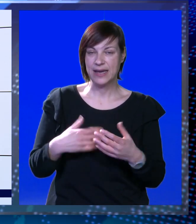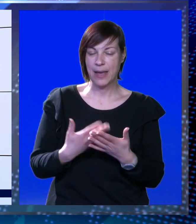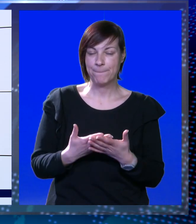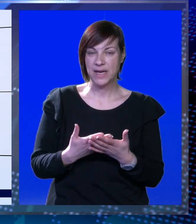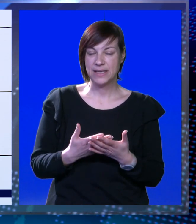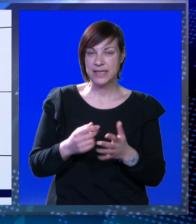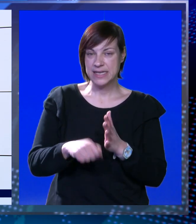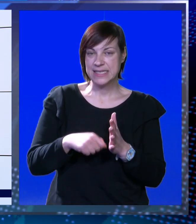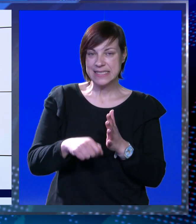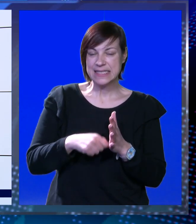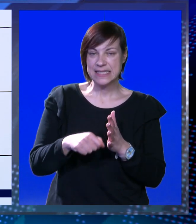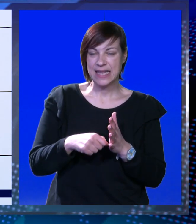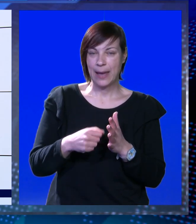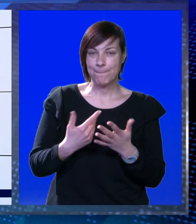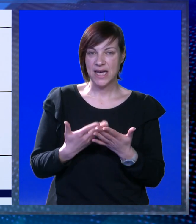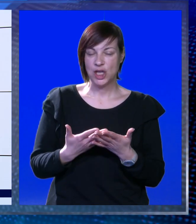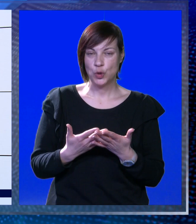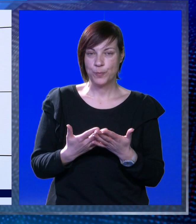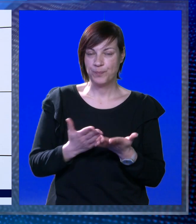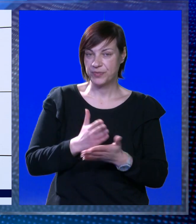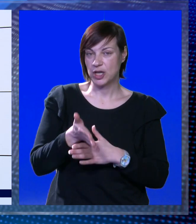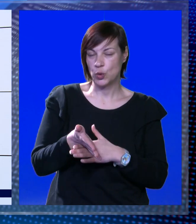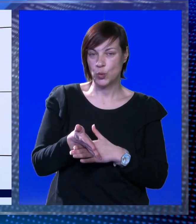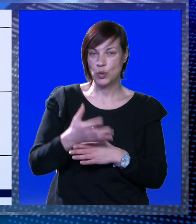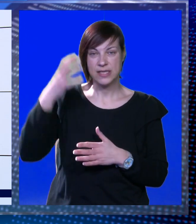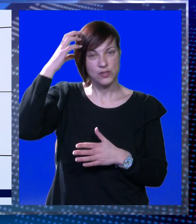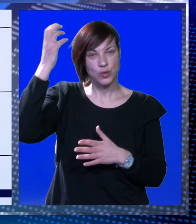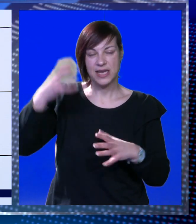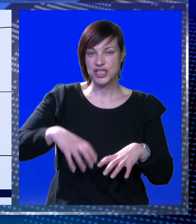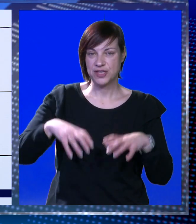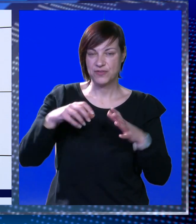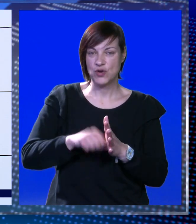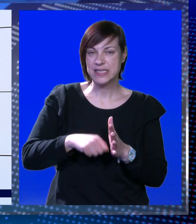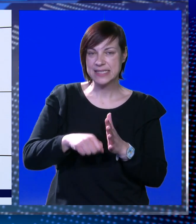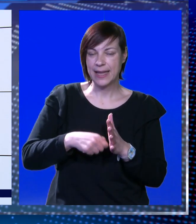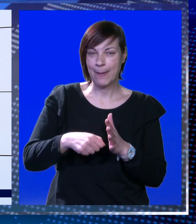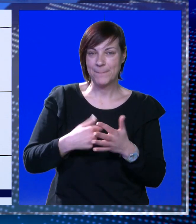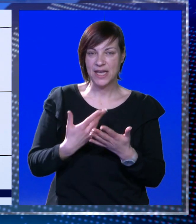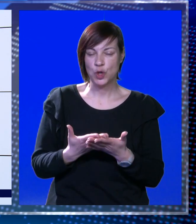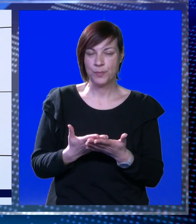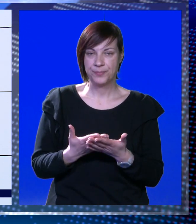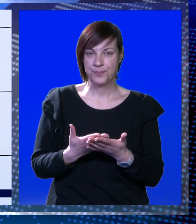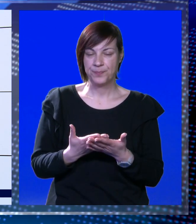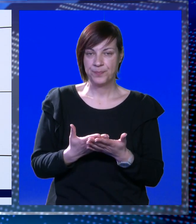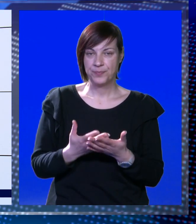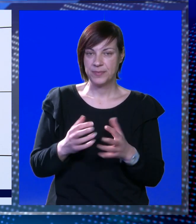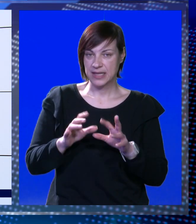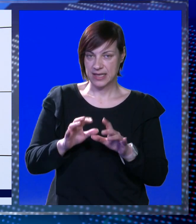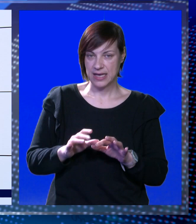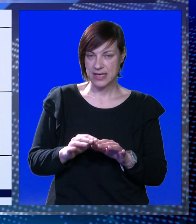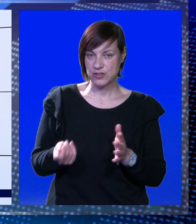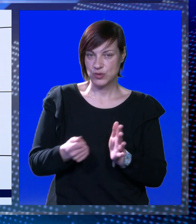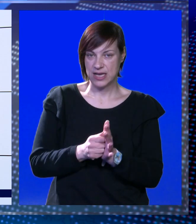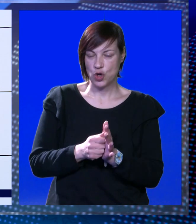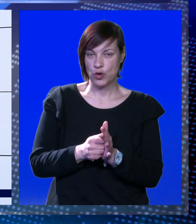kamere snimaju ulaz u Knežov dvor, kamere snimaju kasu